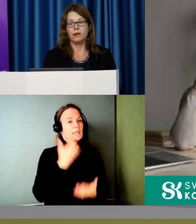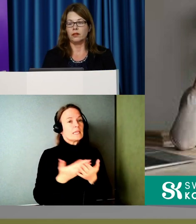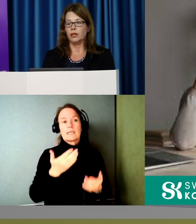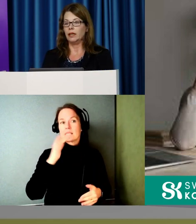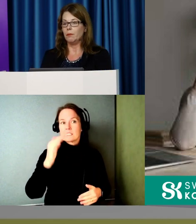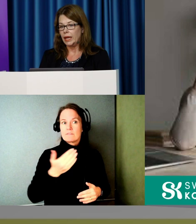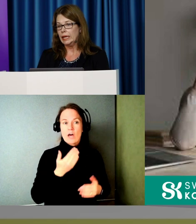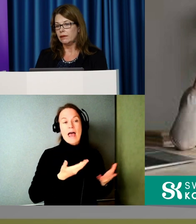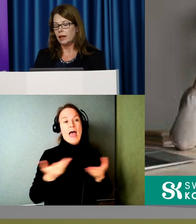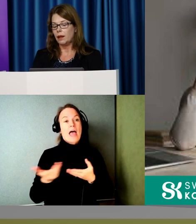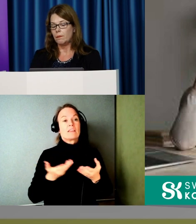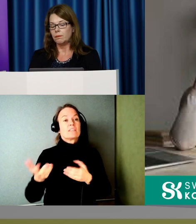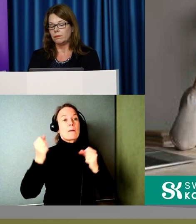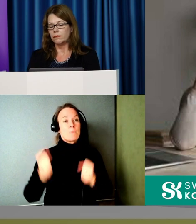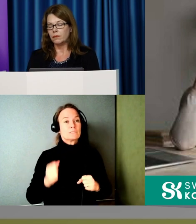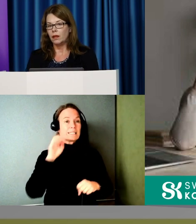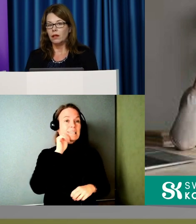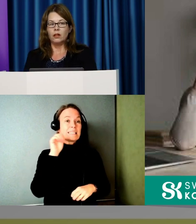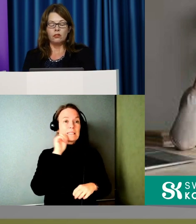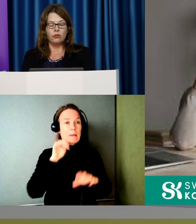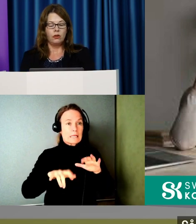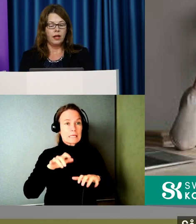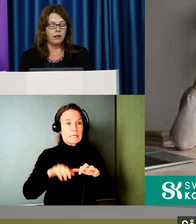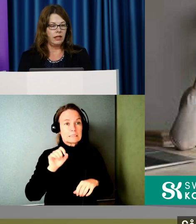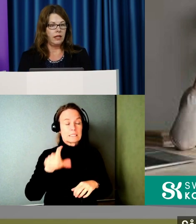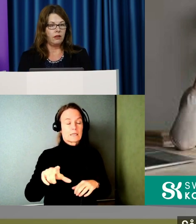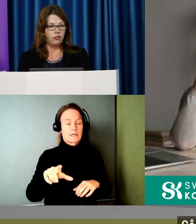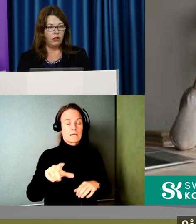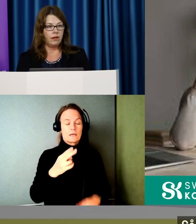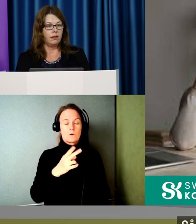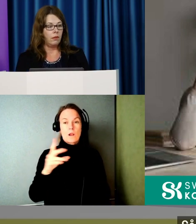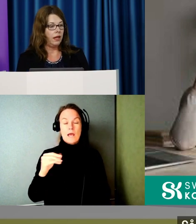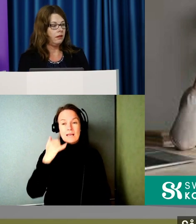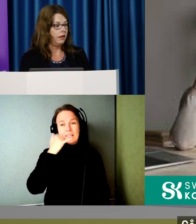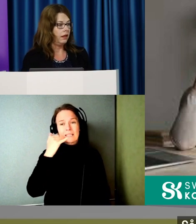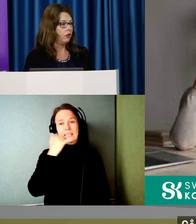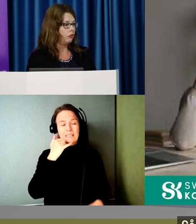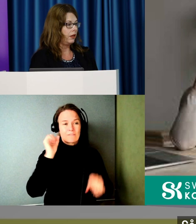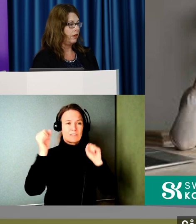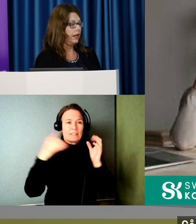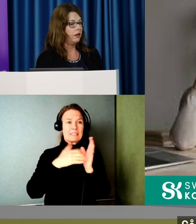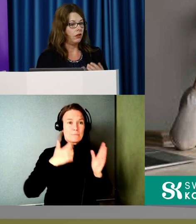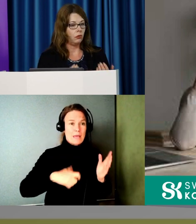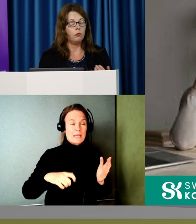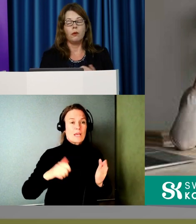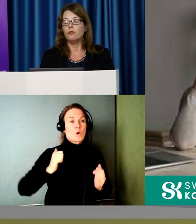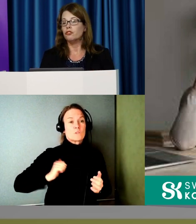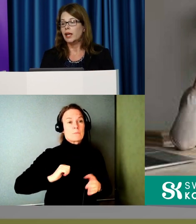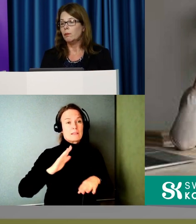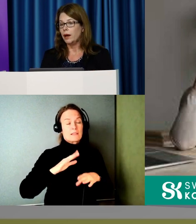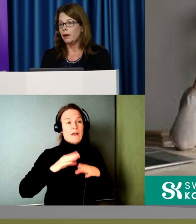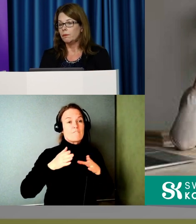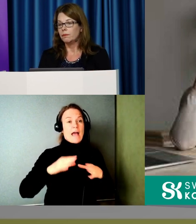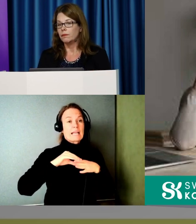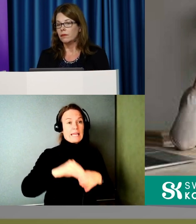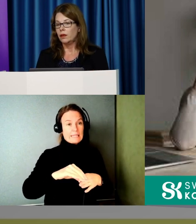man till att man ska skicka ett mejl istället. Så Ulla ringer förtvivlad till mig till konsumentvägledningen för att hon behöver få